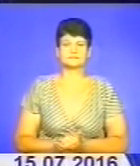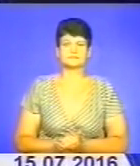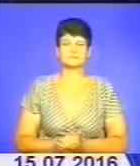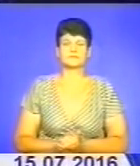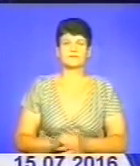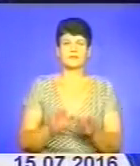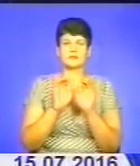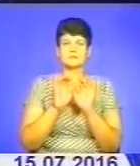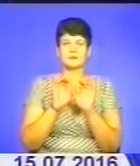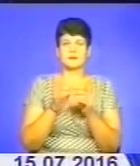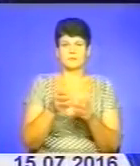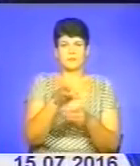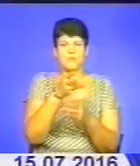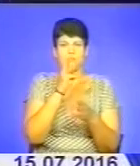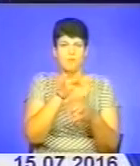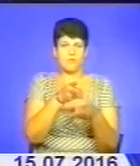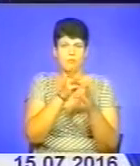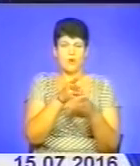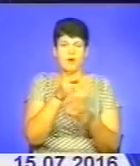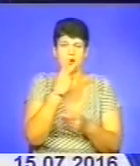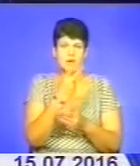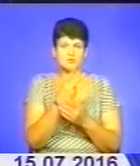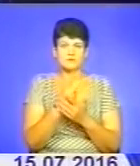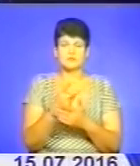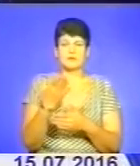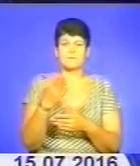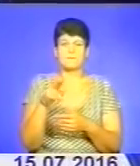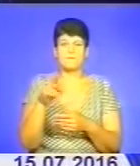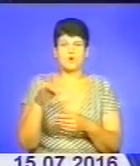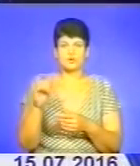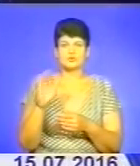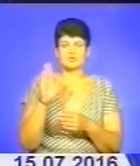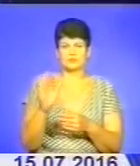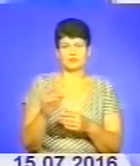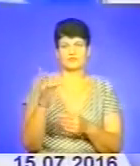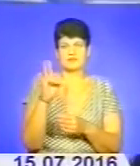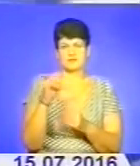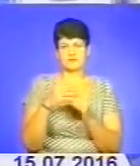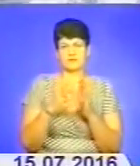Транслюватимуть про що на каналі ТТБ у неділю, 17 липня з 19-ї години.